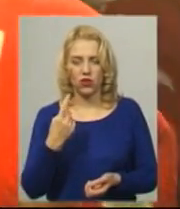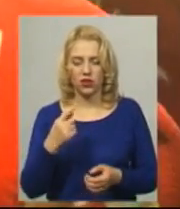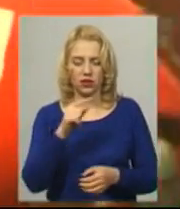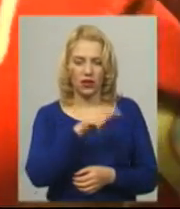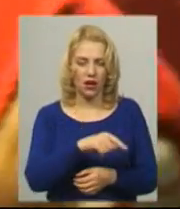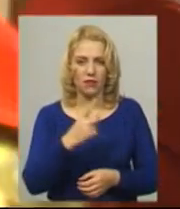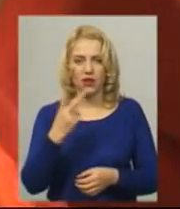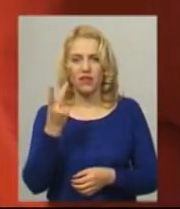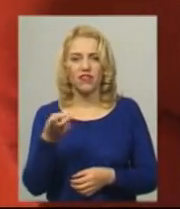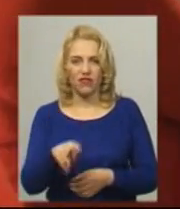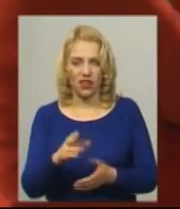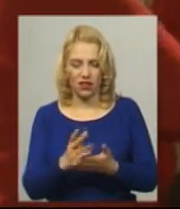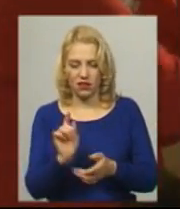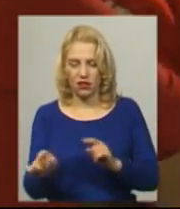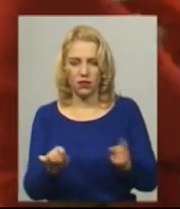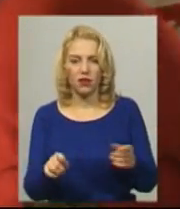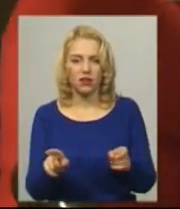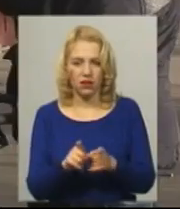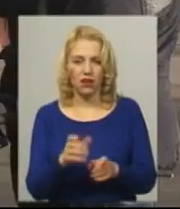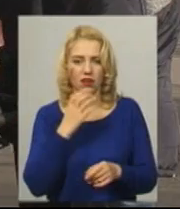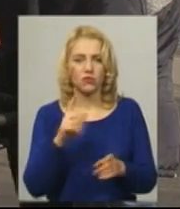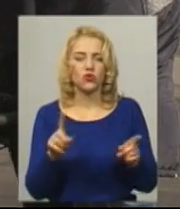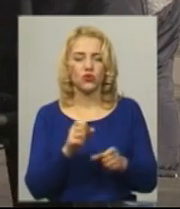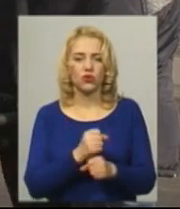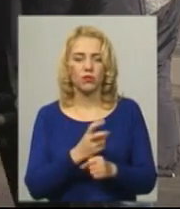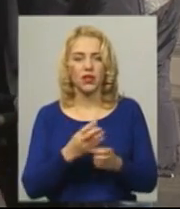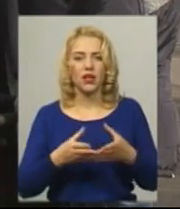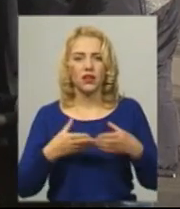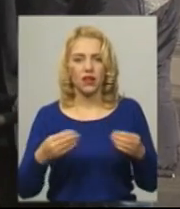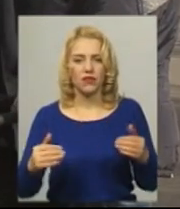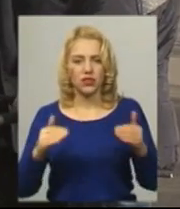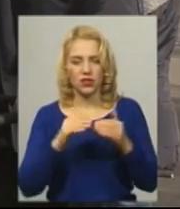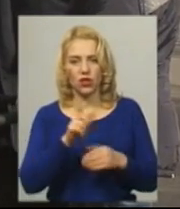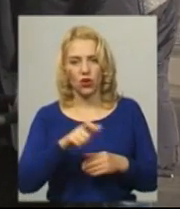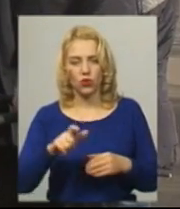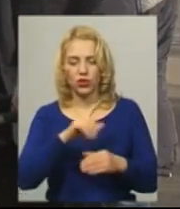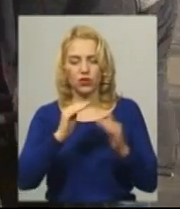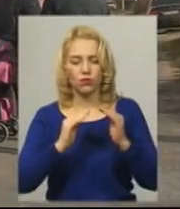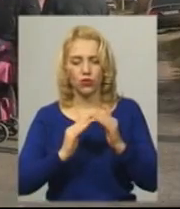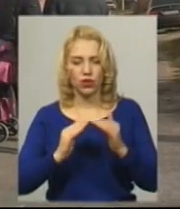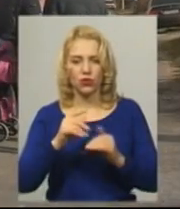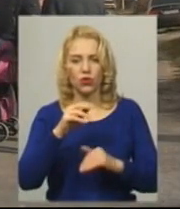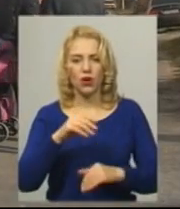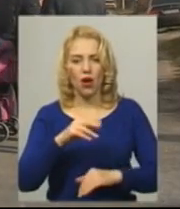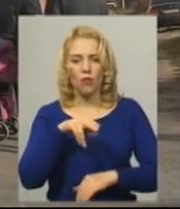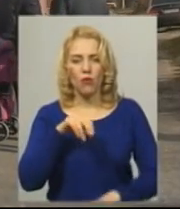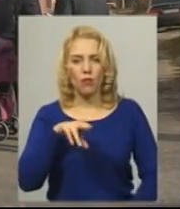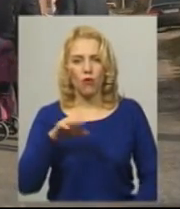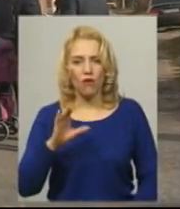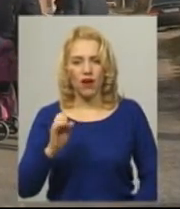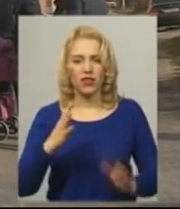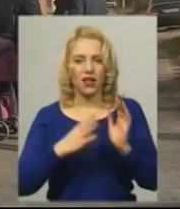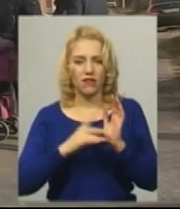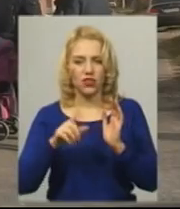другий стоїть теж. І так гріємося, а що робити? Навесні мешканці будинку на вулиці Попова, 9,60 та сусідніх будинків